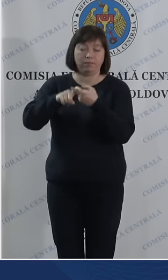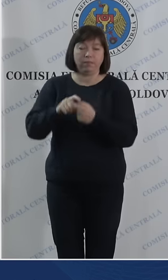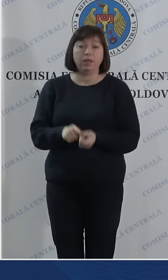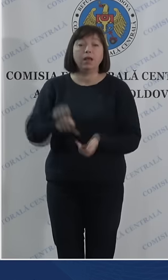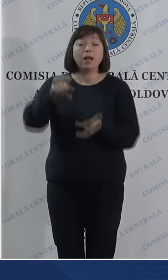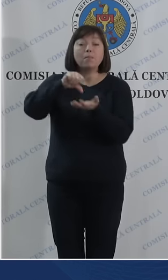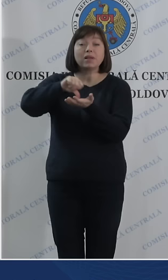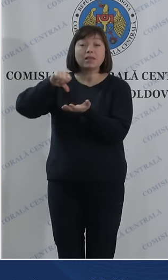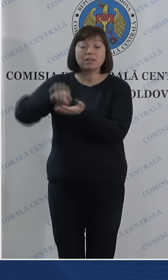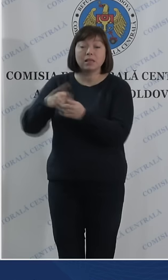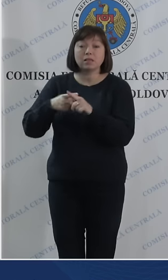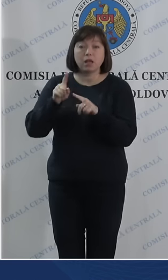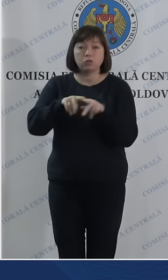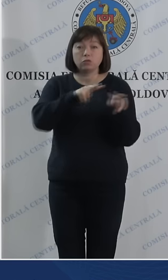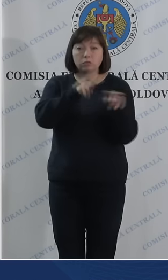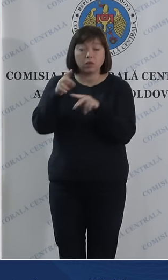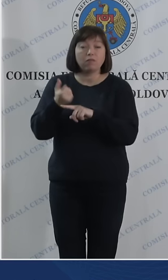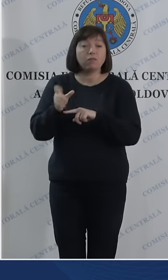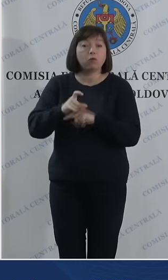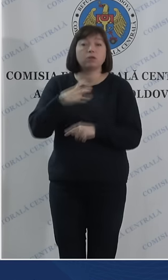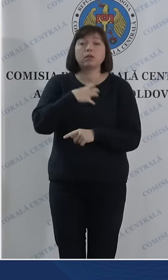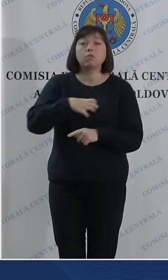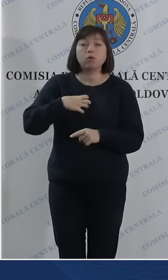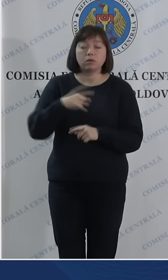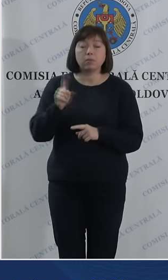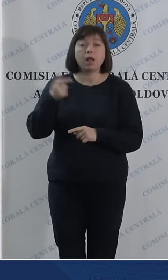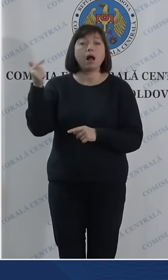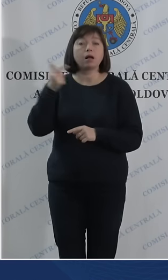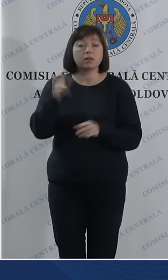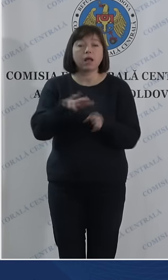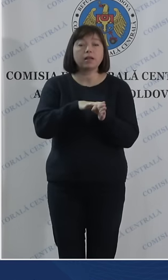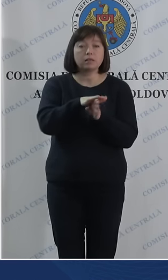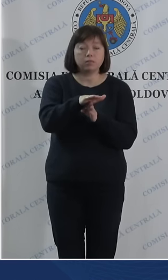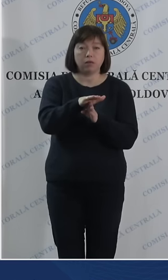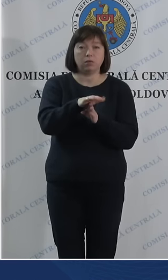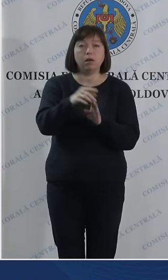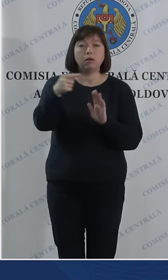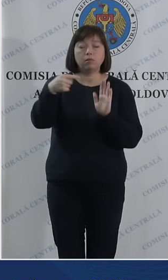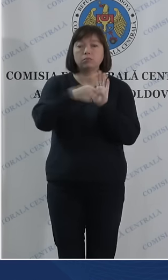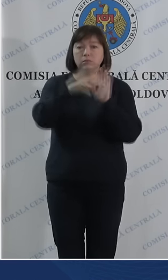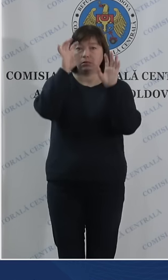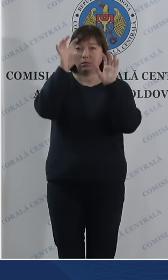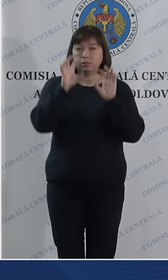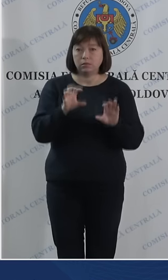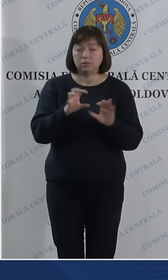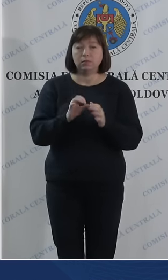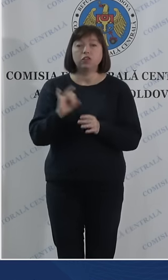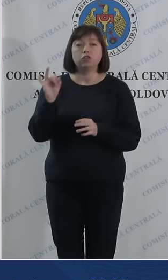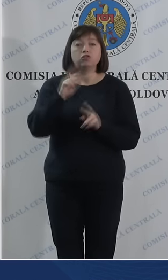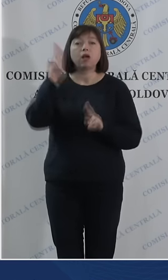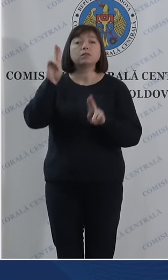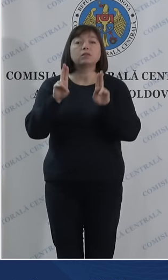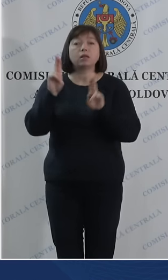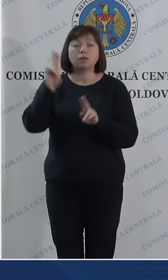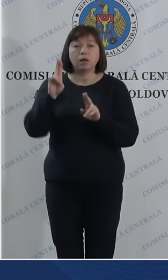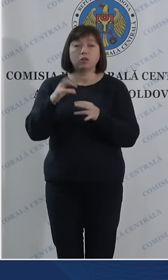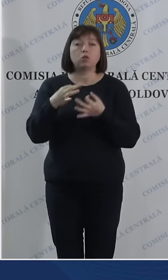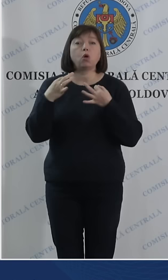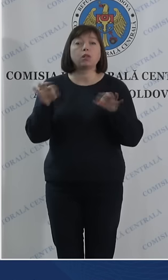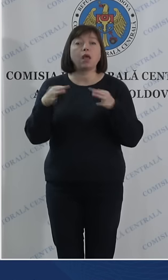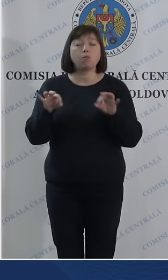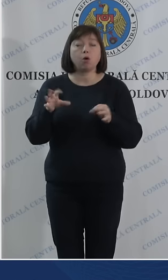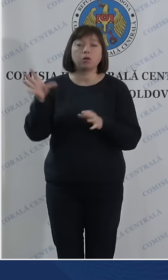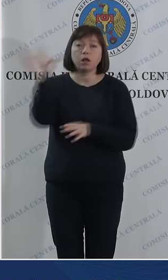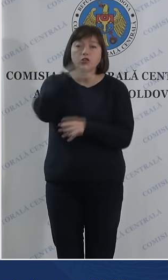acestor observatori este vitală pentru a garanta respectarea cadrului normativ, dar și a standardelor democratice